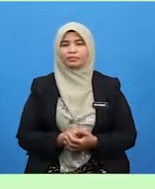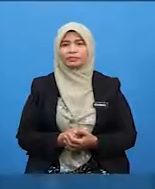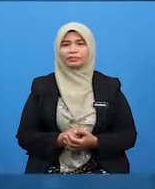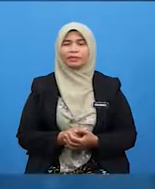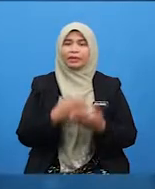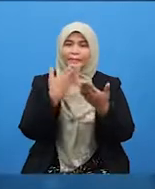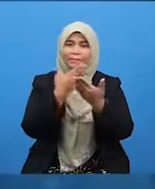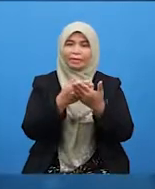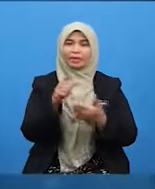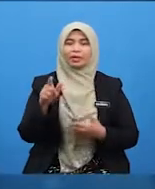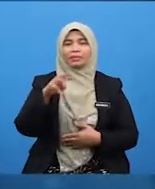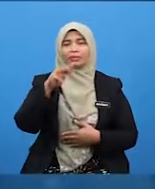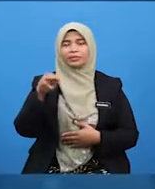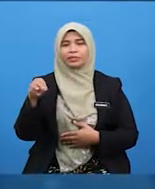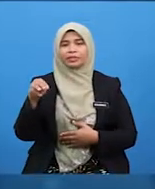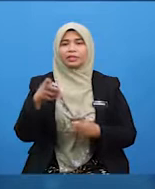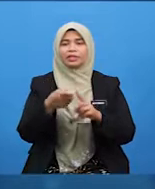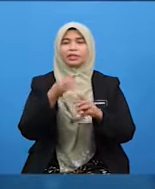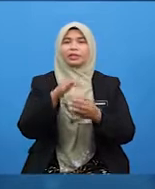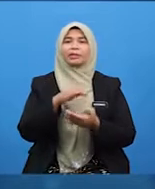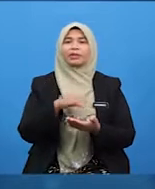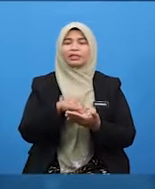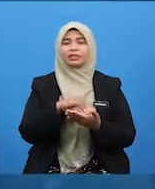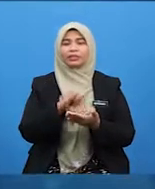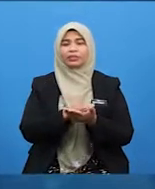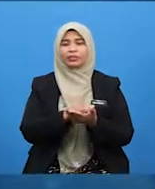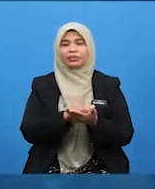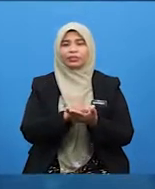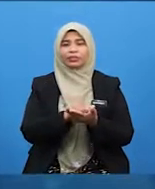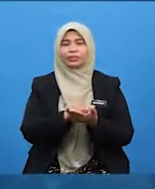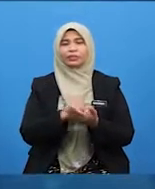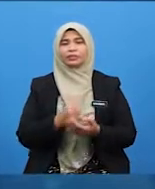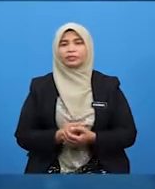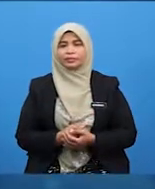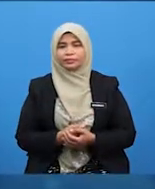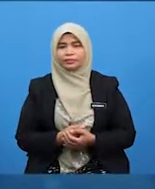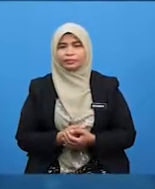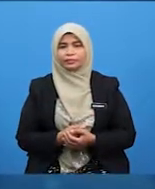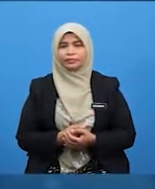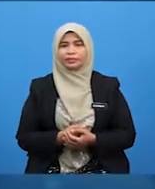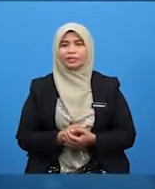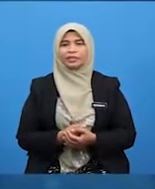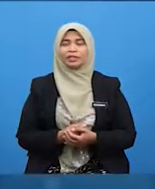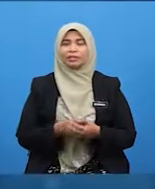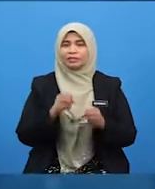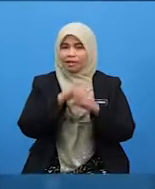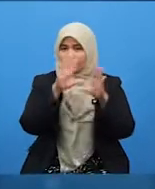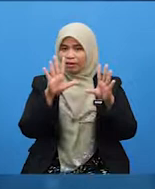Baiklah murid-murid, daripada senarai kepentingan mengamalkan adab bersama keluarga